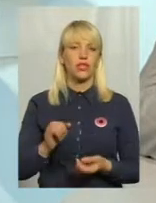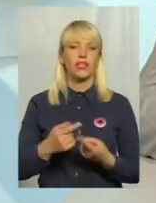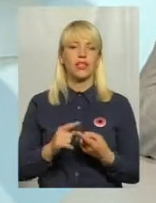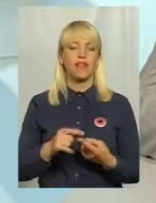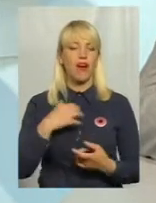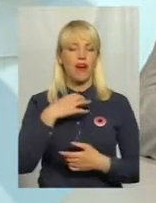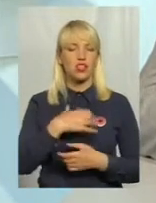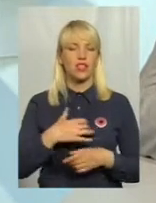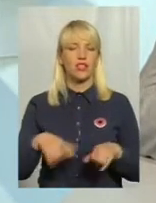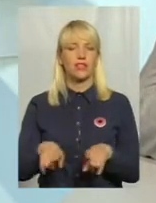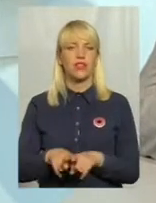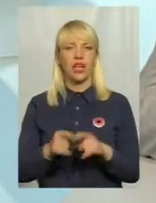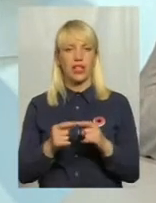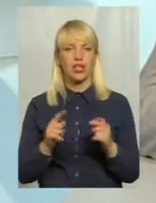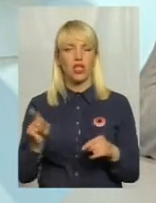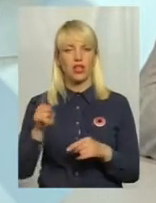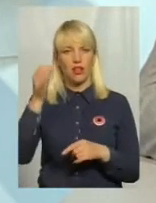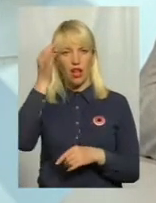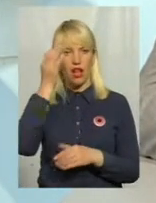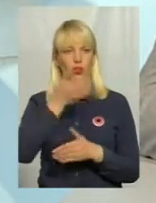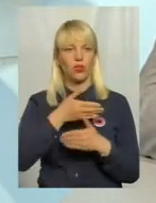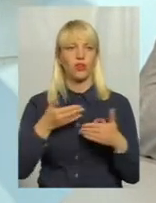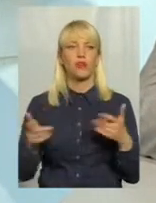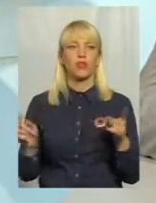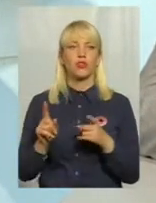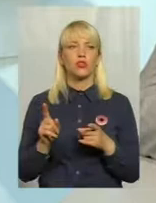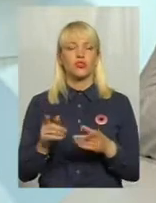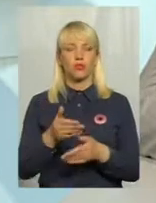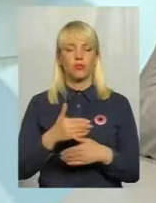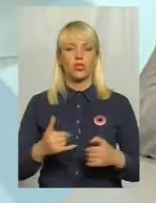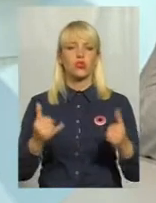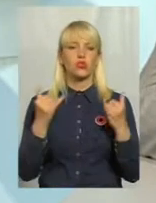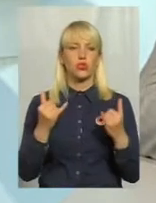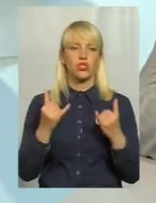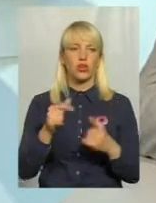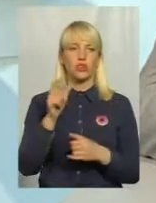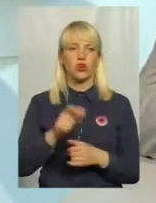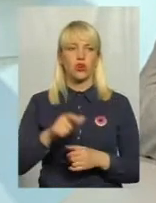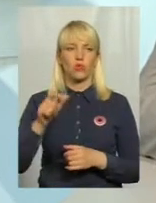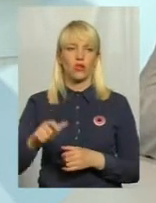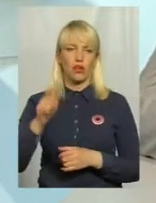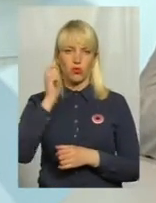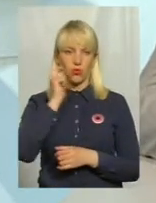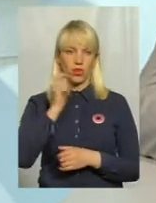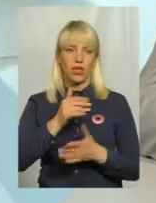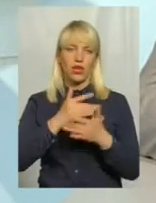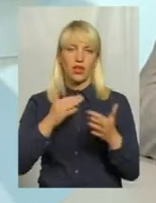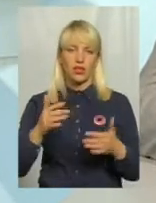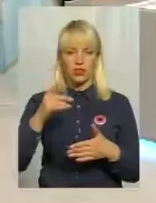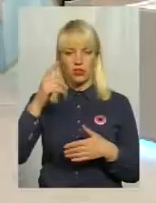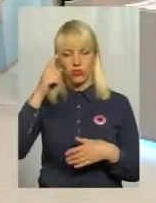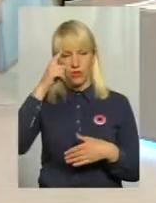елемент, який нагадує нам, що ми сучасні громадяни України різного віросповідання, різного